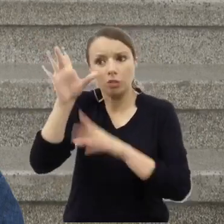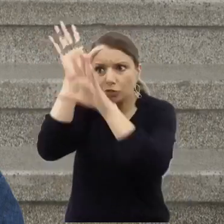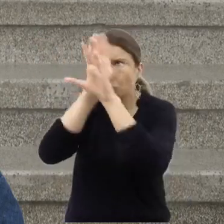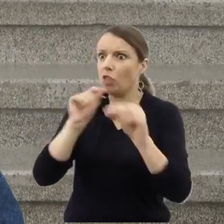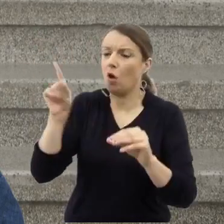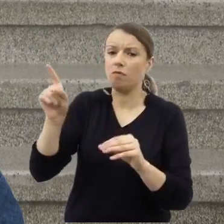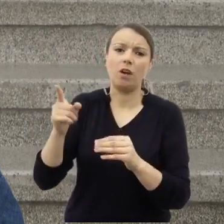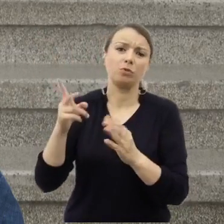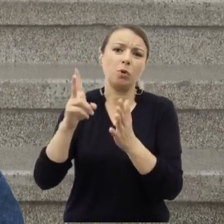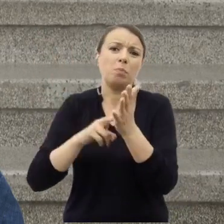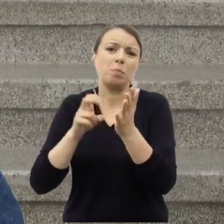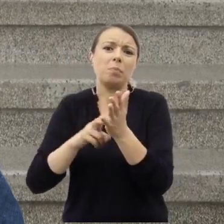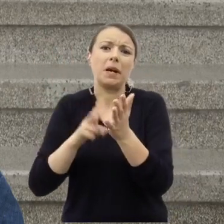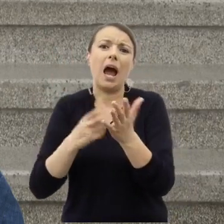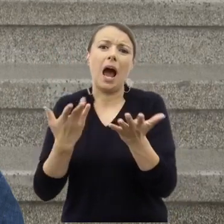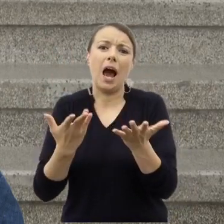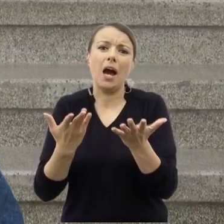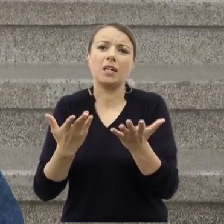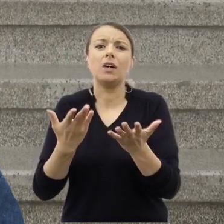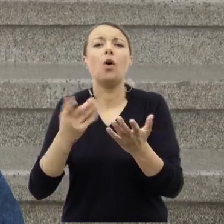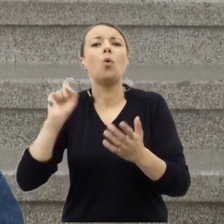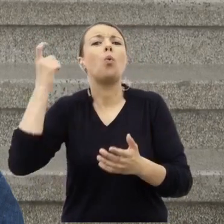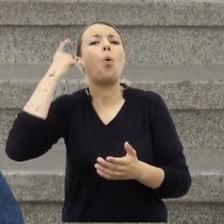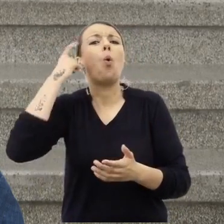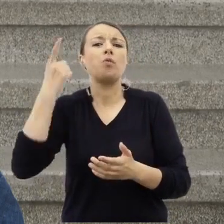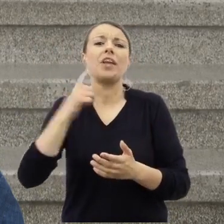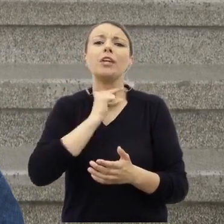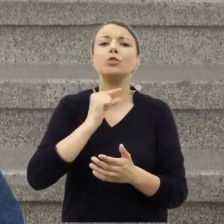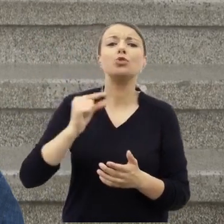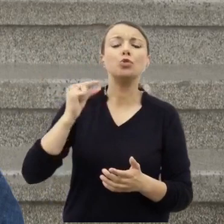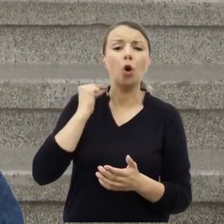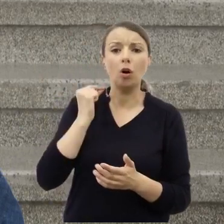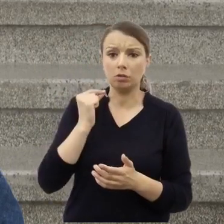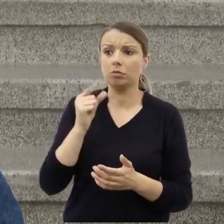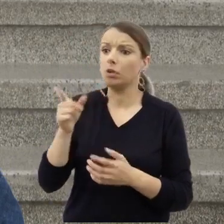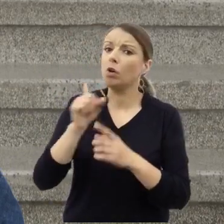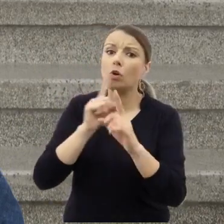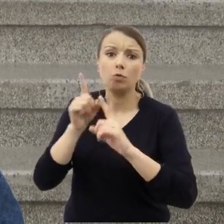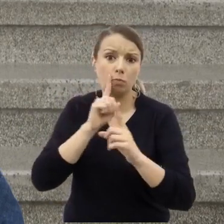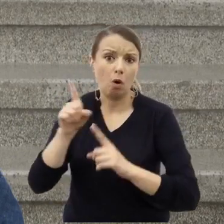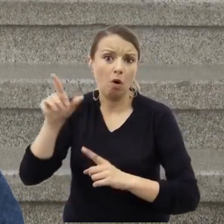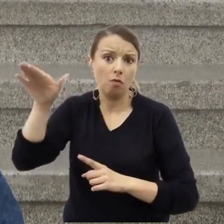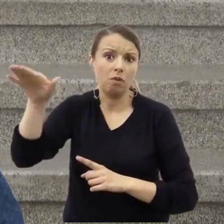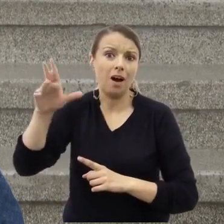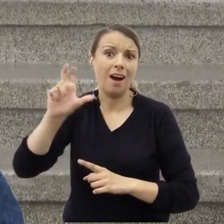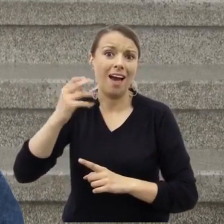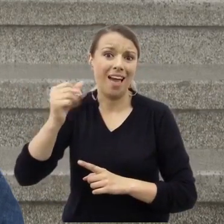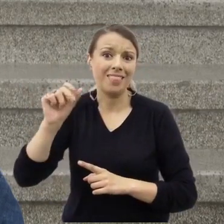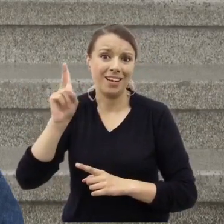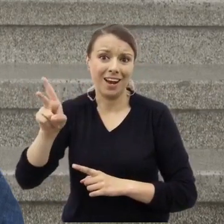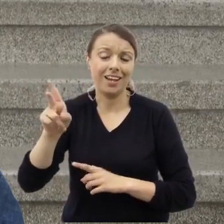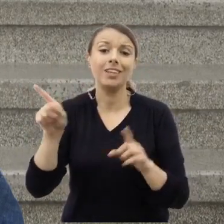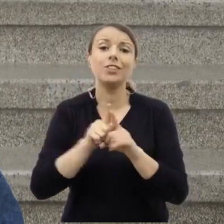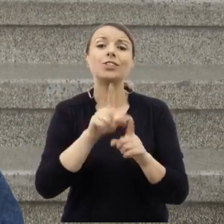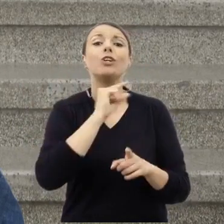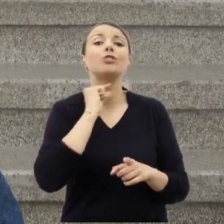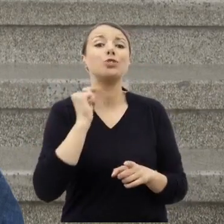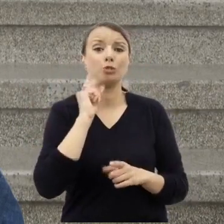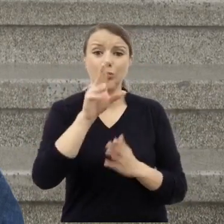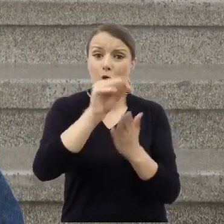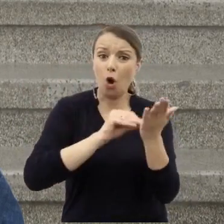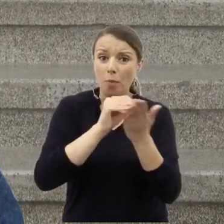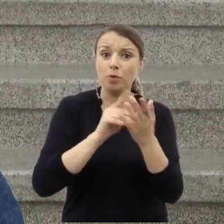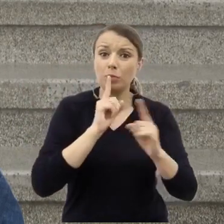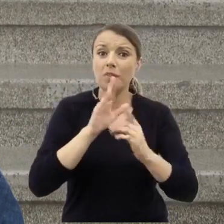Mam na myśli przede wszystkim księży, którzy z nim rozmawiali i którzy opisali te rozmowy. Na przykład